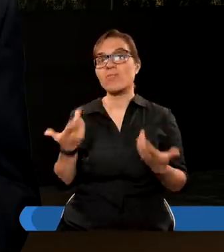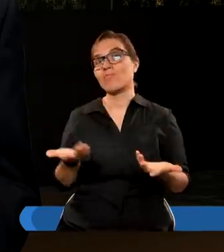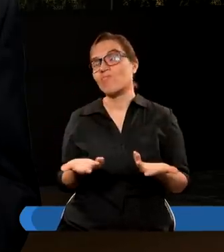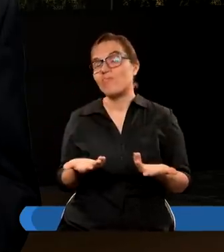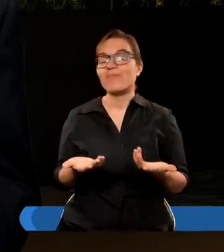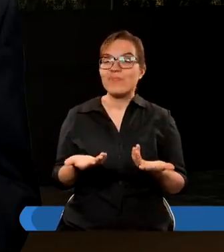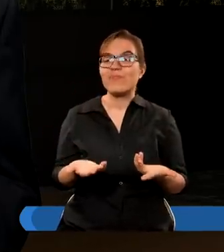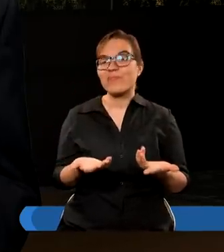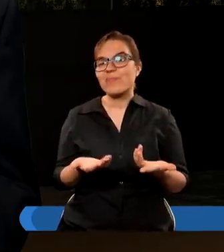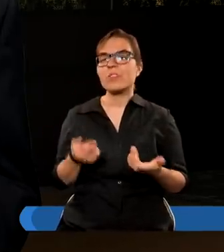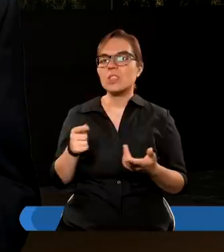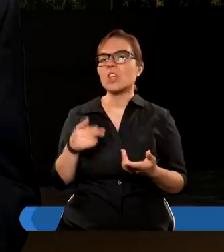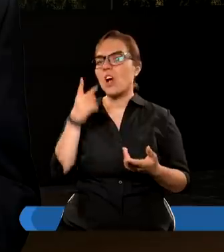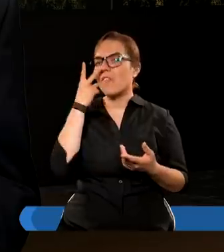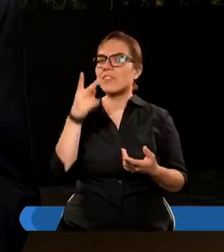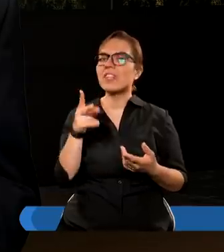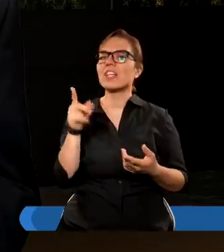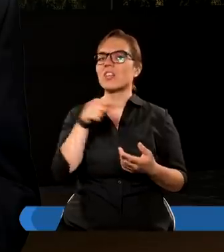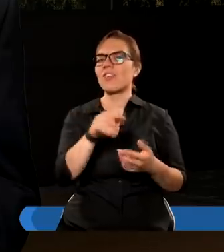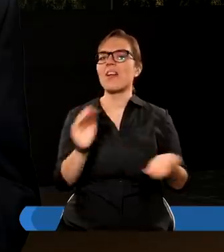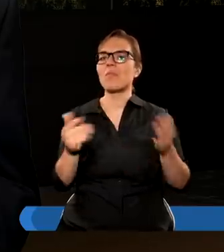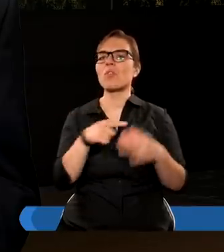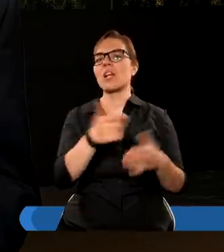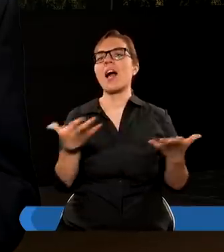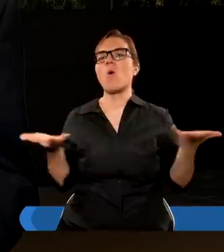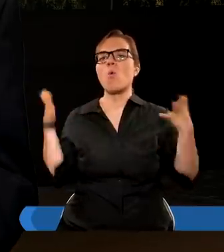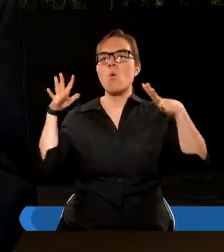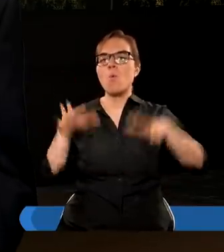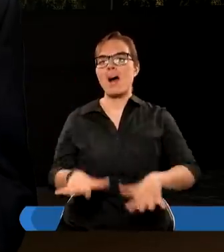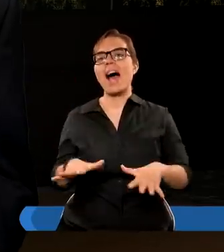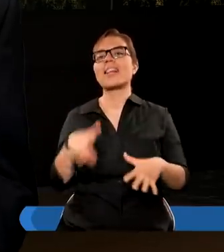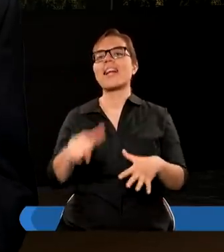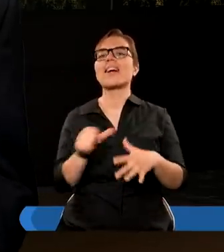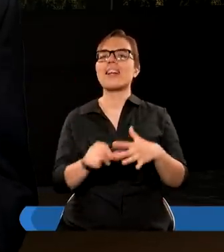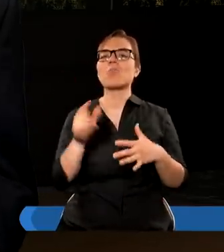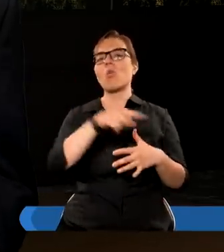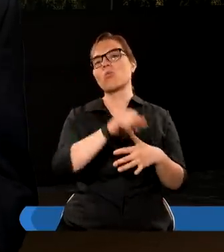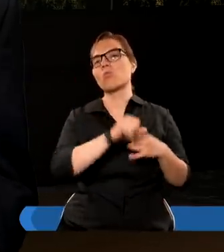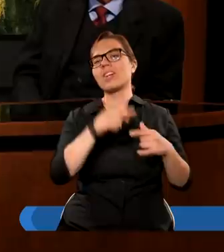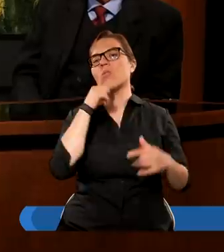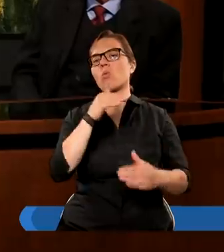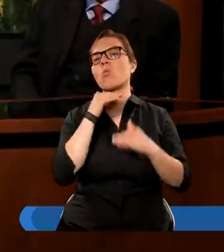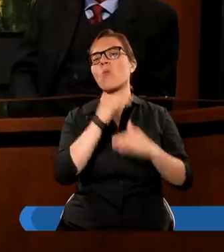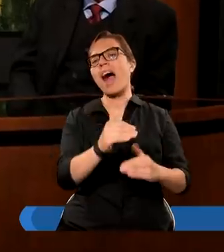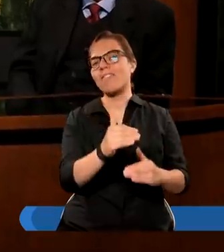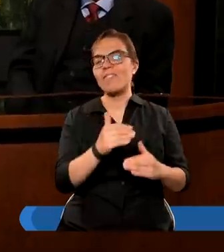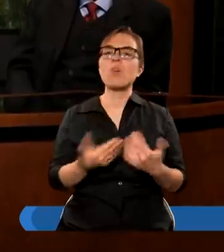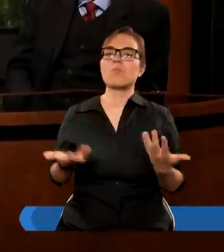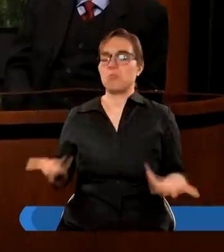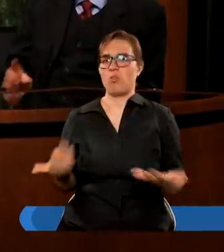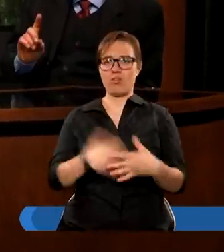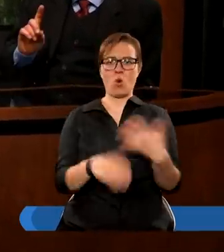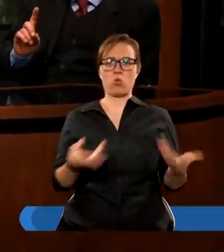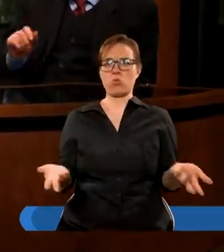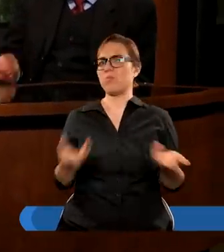no to w ten sposób następuje upadek tego, co jest fałszywe. Ktoś zadaje pytanie, no to w